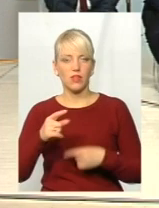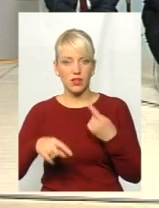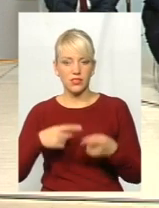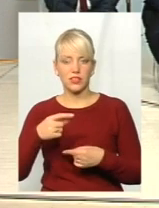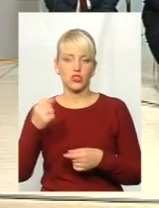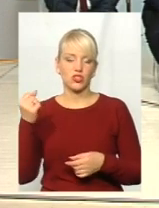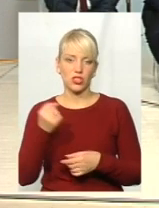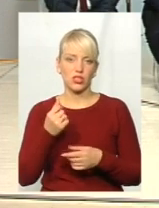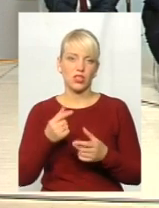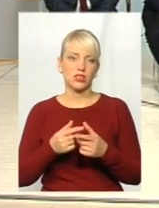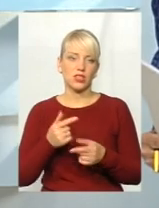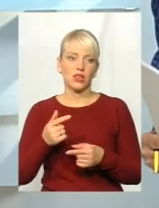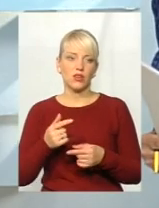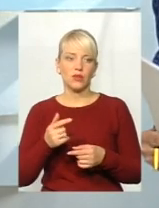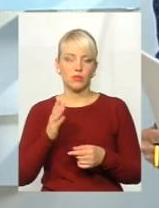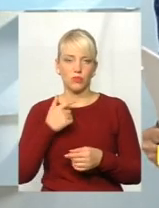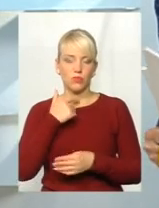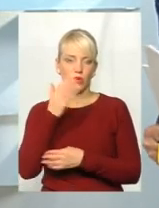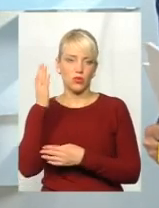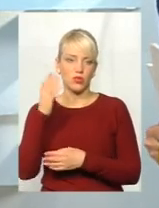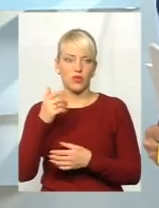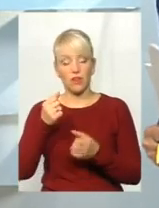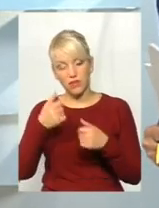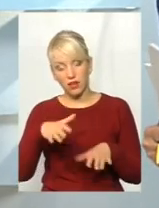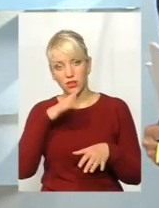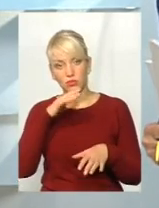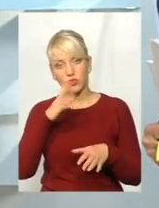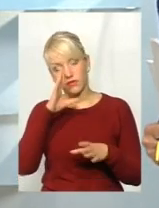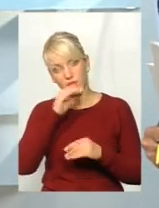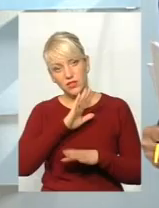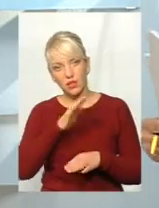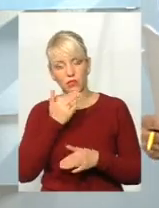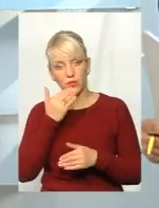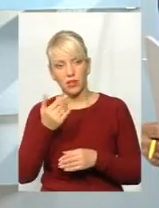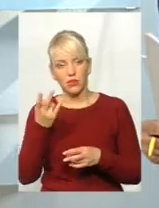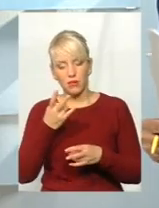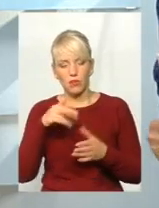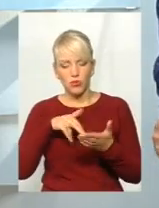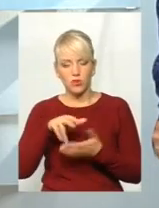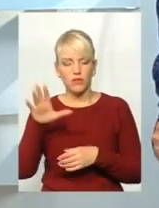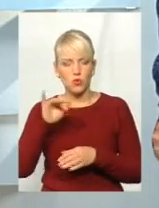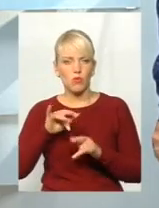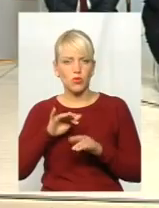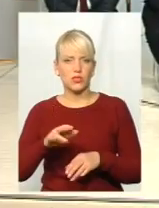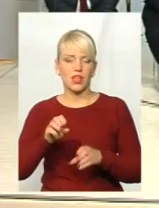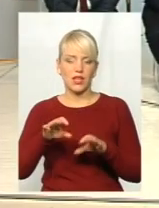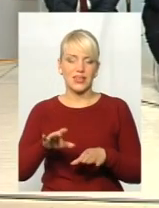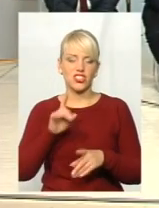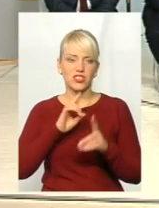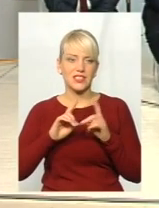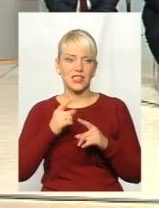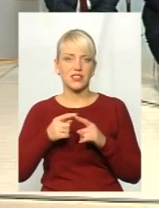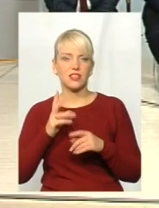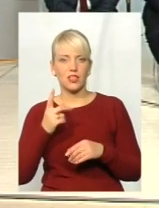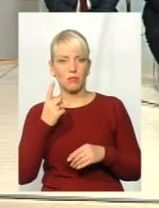Чи не буде втрачений час, чи встигнем? Тому що, я так розумію, потрібно пройти всю процедуру і рішення сесії – це лише